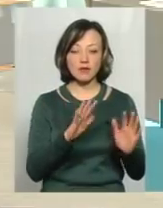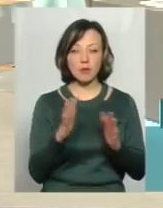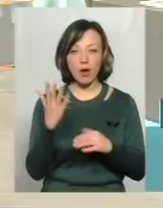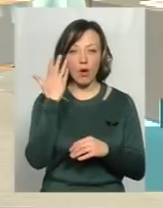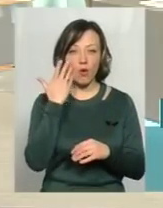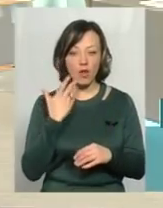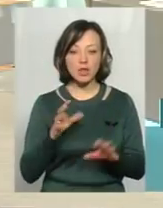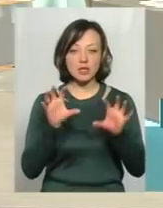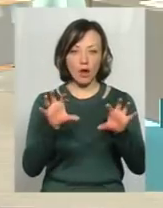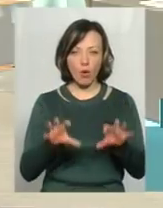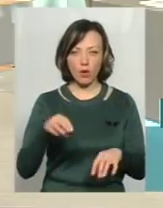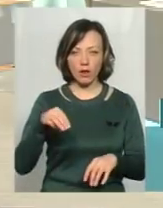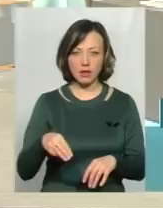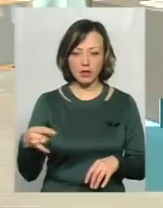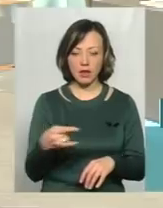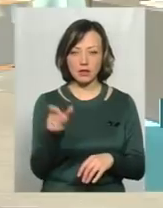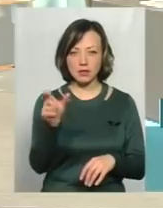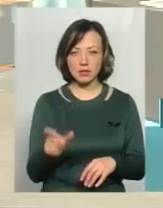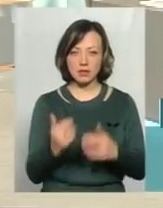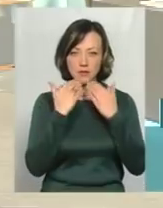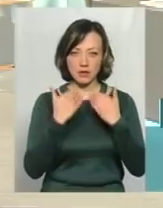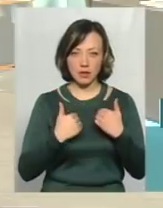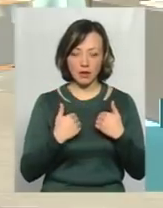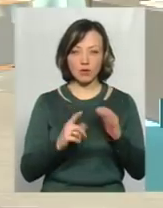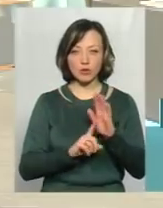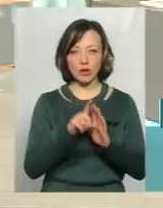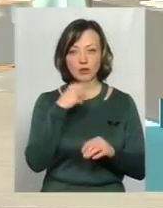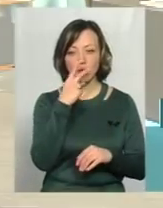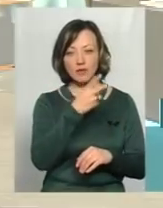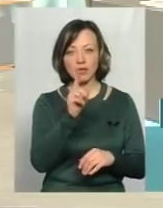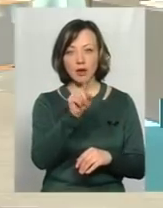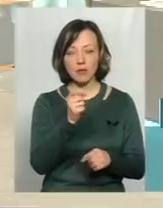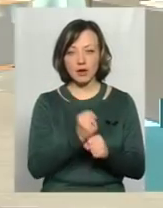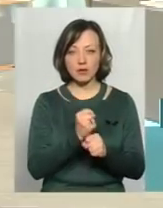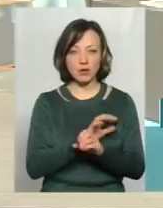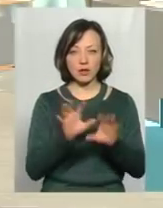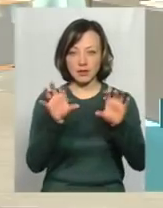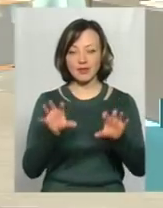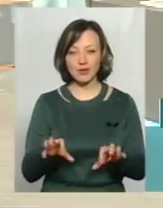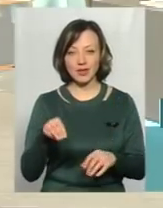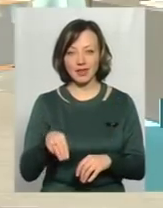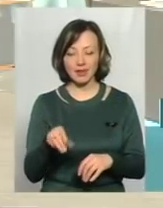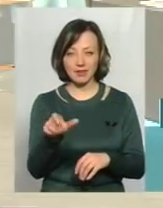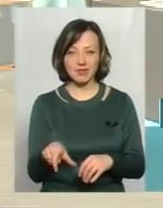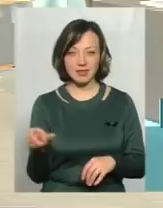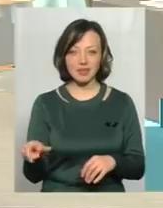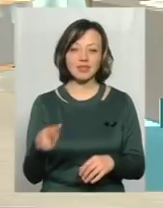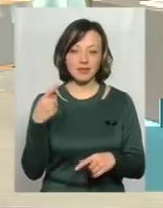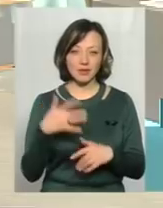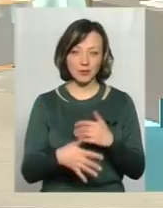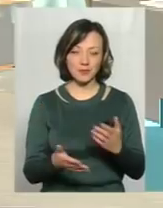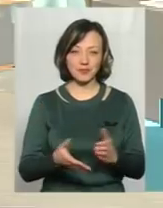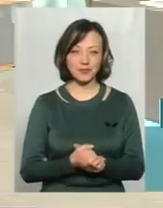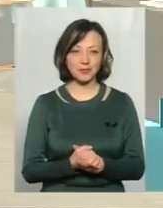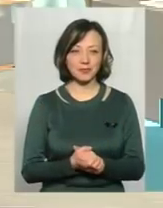коли легальні таксісти звертаються до нас і починають вже казати «От, подивіться, там працюють нелегальні таксісти, так». Тобто, свідомість